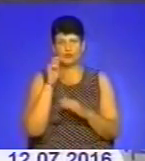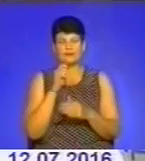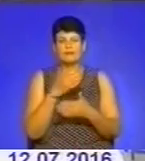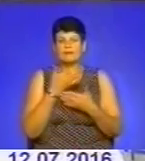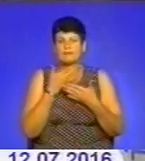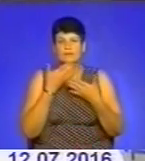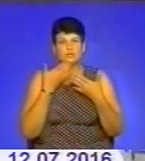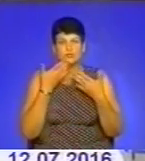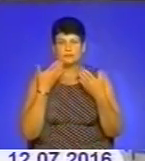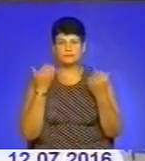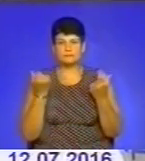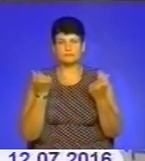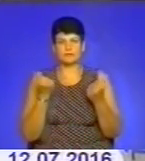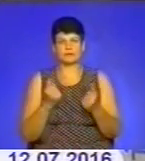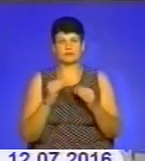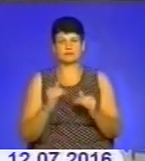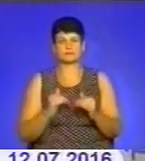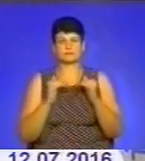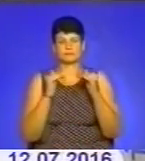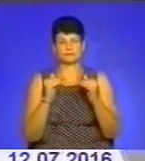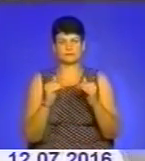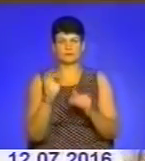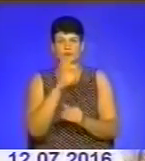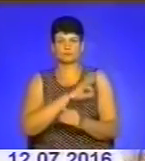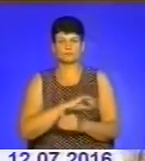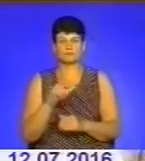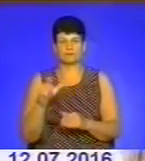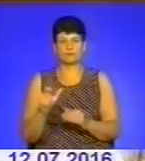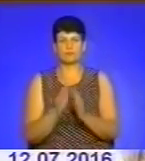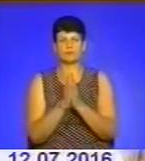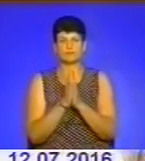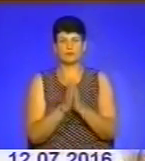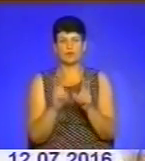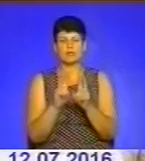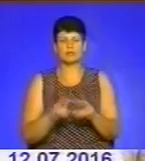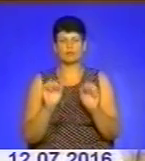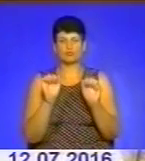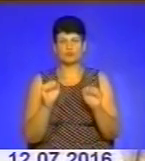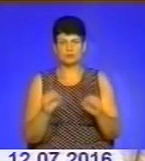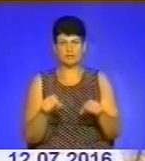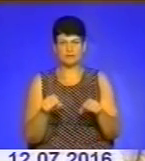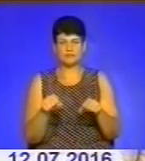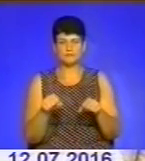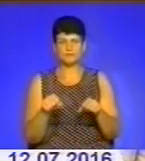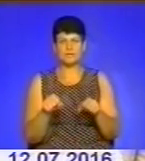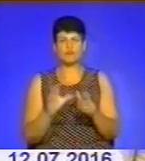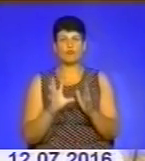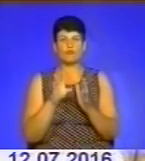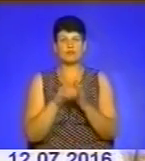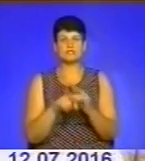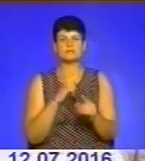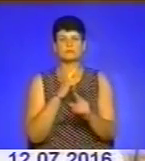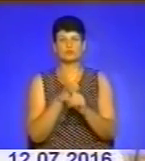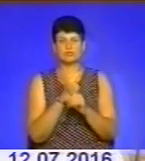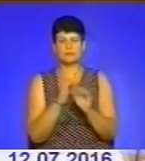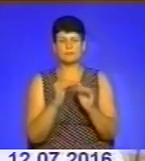зростання доходів населення. Закликаємо розглянути можливість у межах власної компетенції запровадження мораторію на